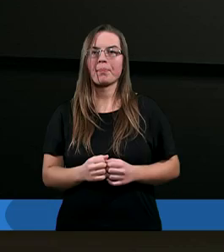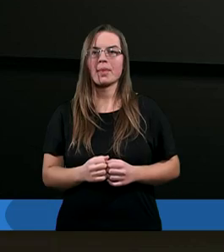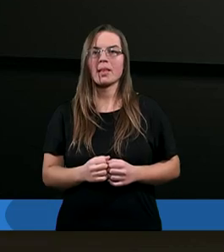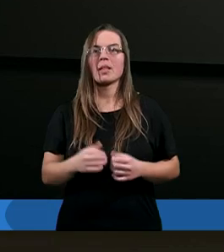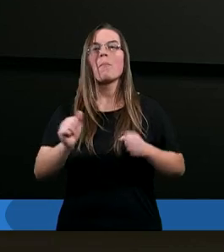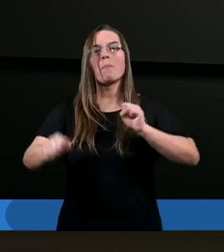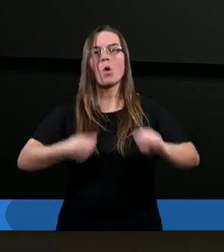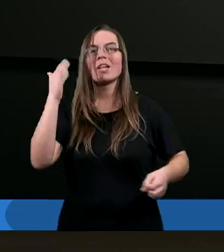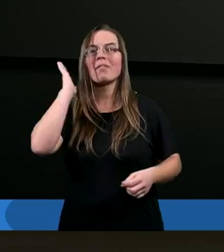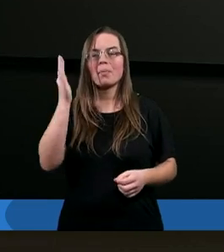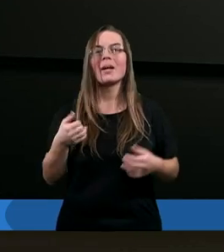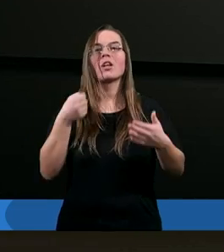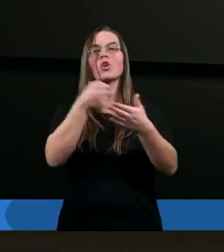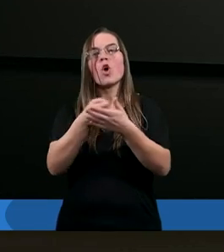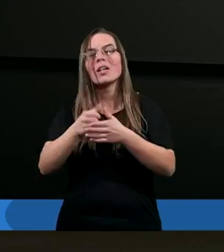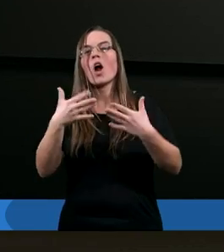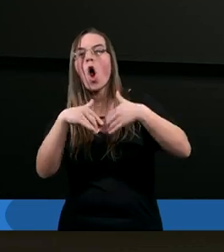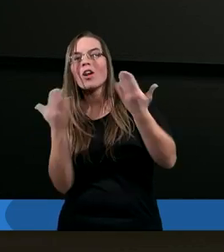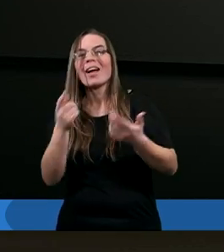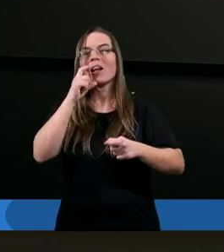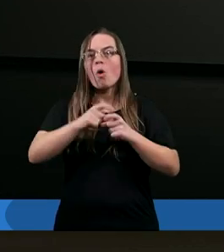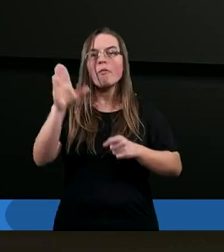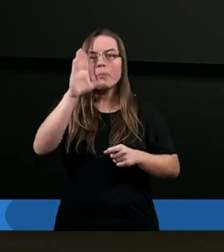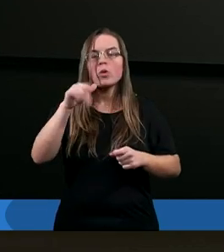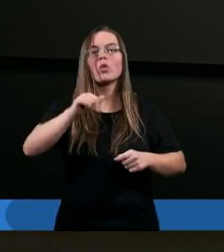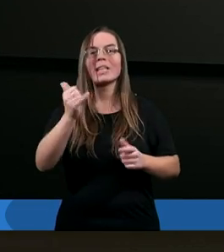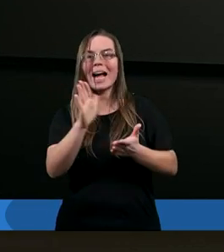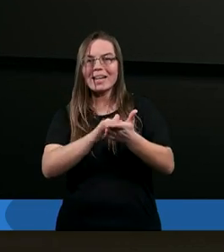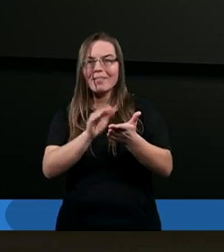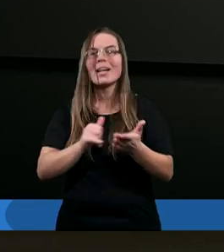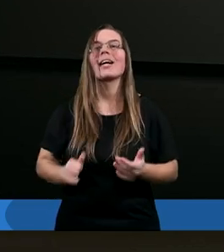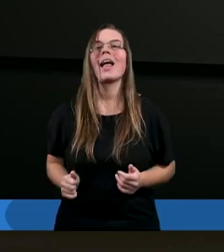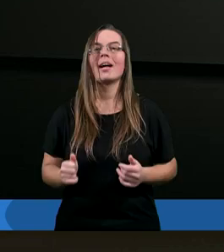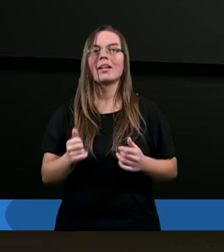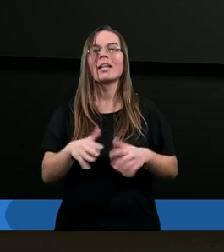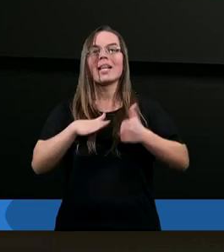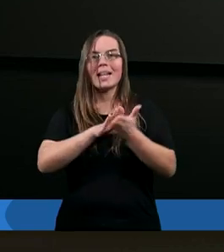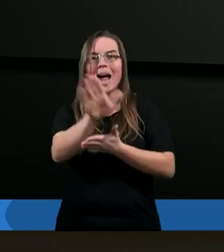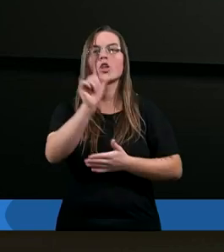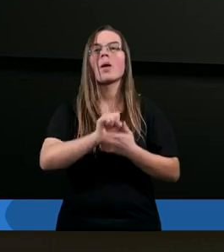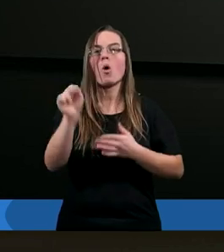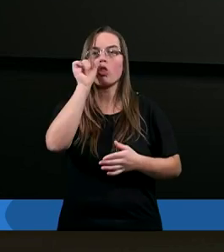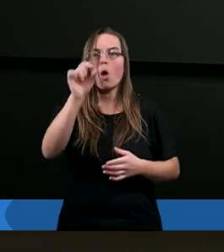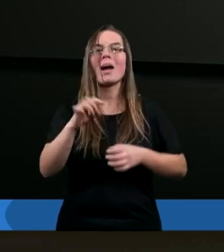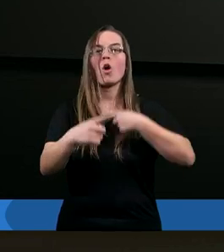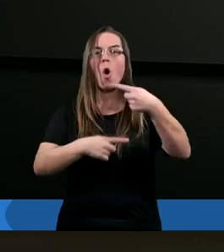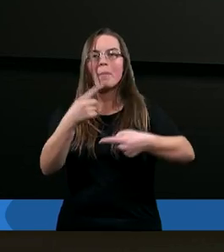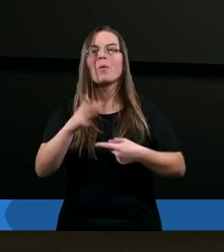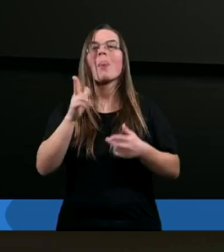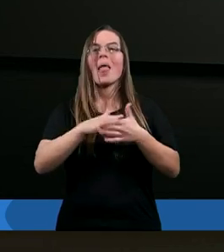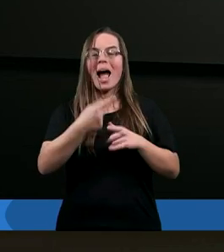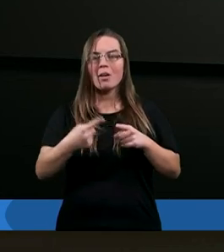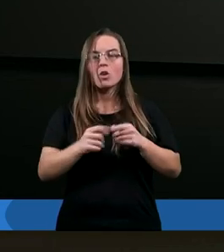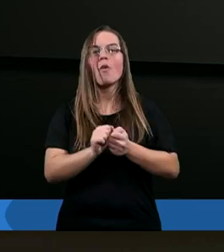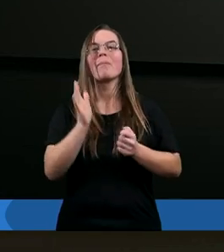Ponieważ będziemy chcieli otwierać słowo Boże, to jak zwykle zaczniemy od dobrego obyczaju, a mianowicie będziemy